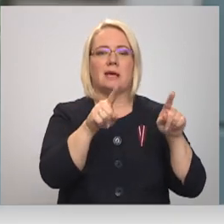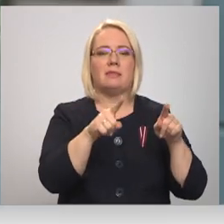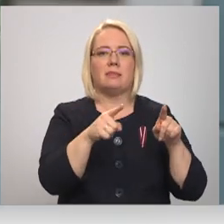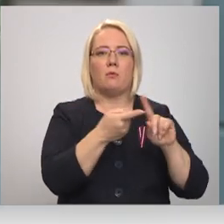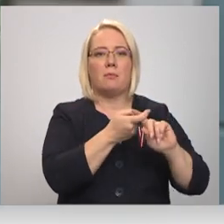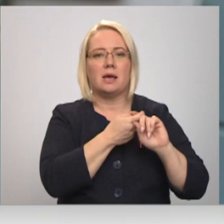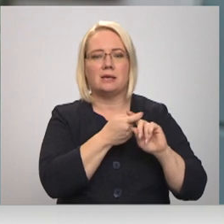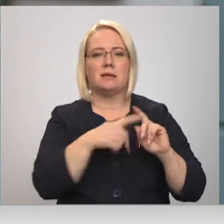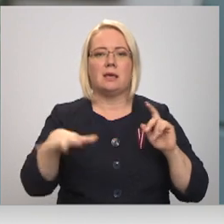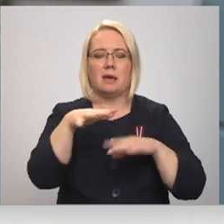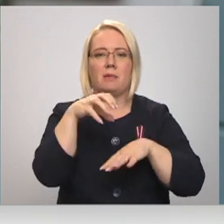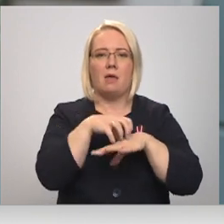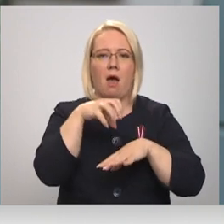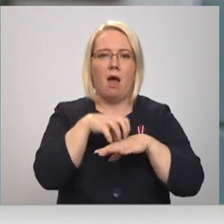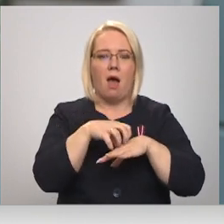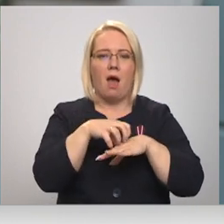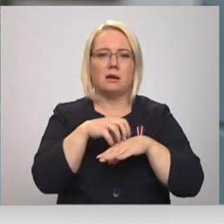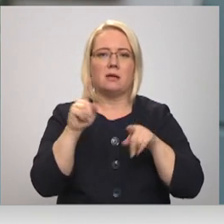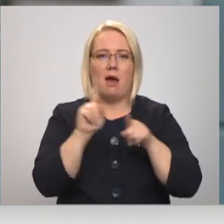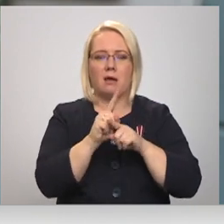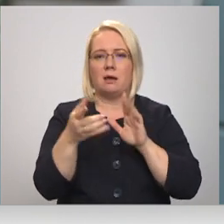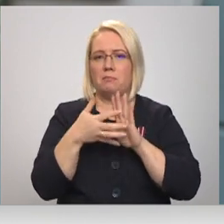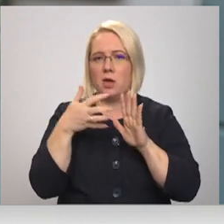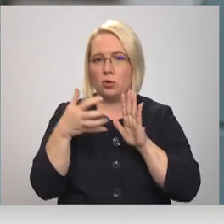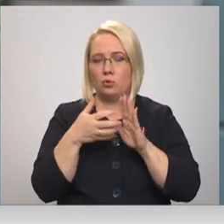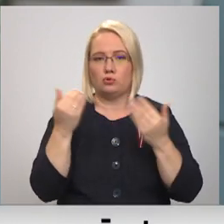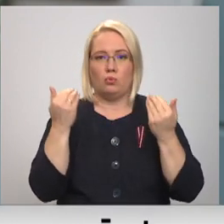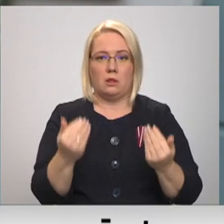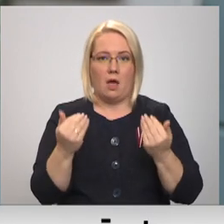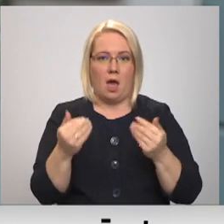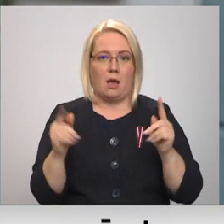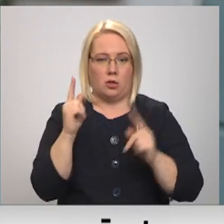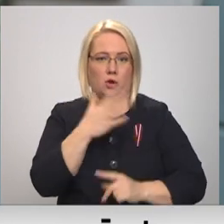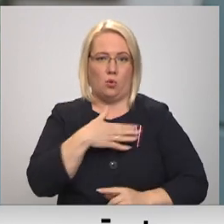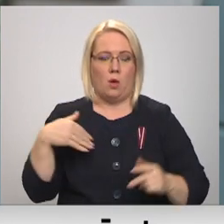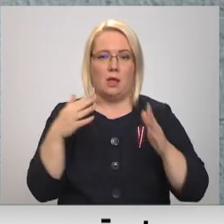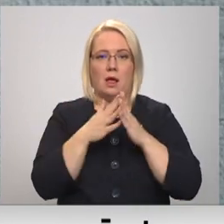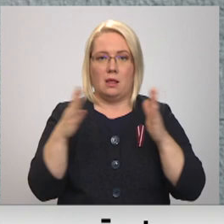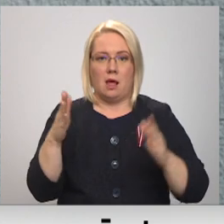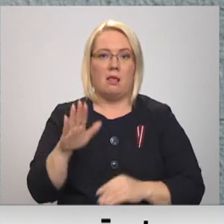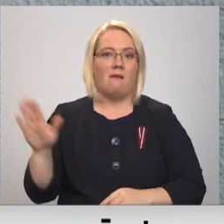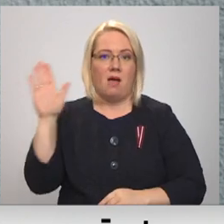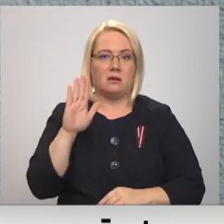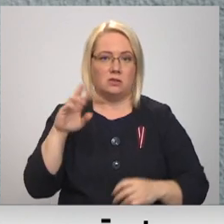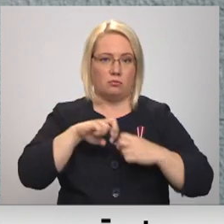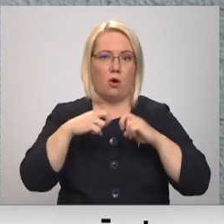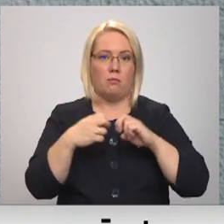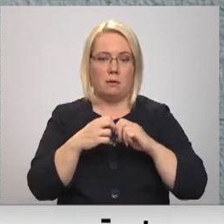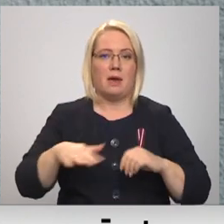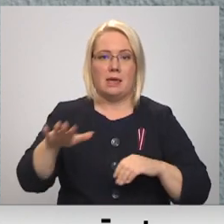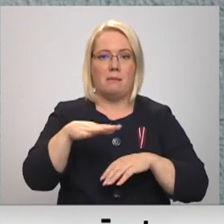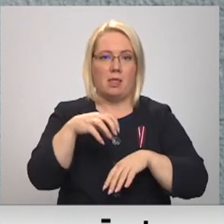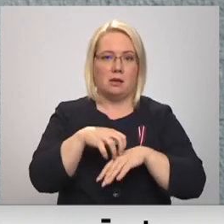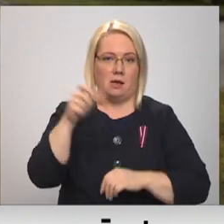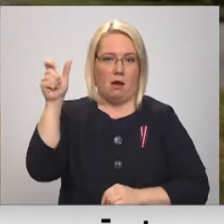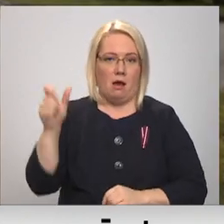ģimenes ārsts praksēs, kur jau trūks ģimenes ārstu, pat labāk, ir ļoti liela valstiska problēma ģimenes ārsts.